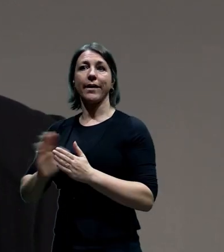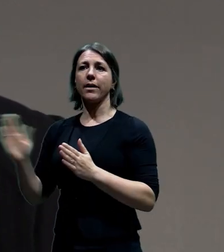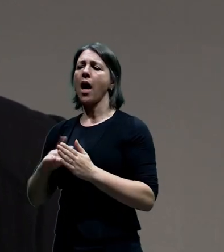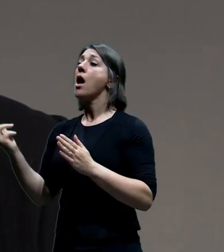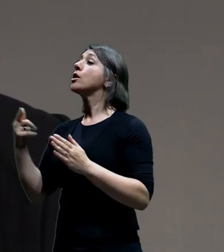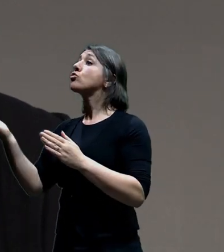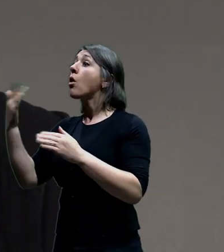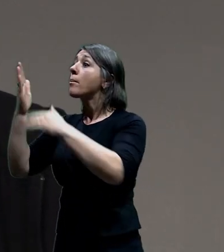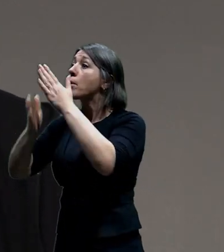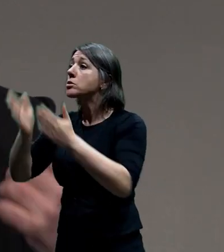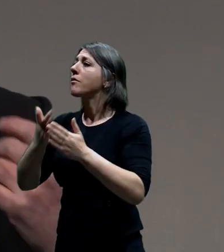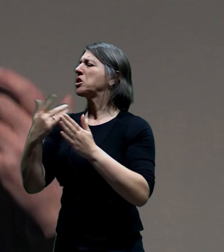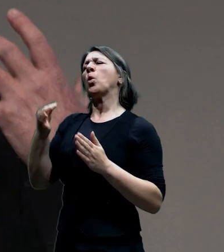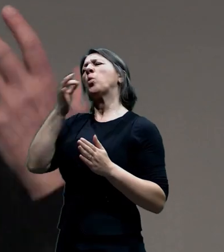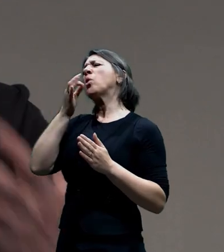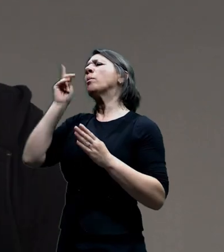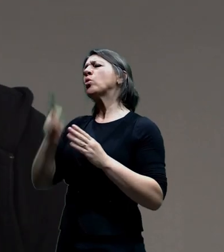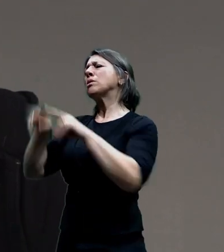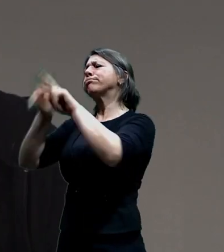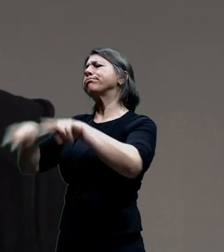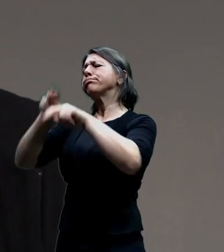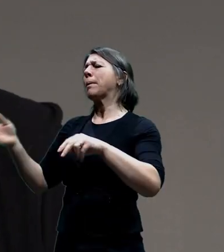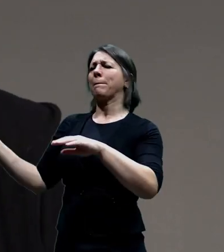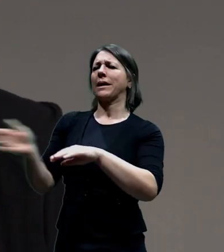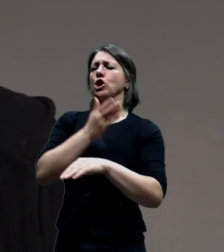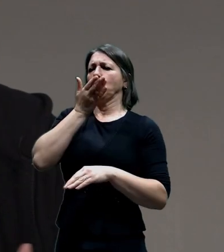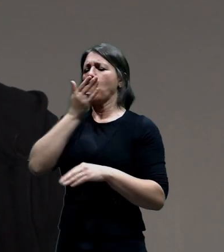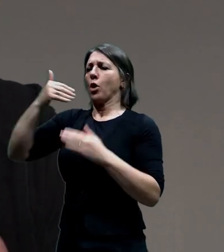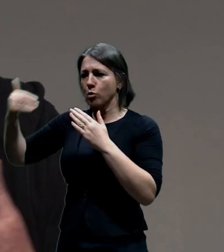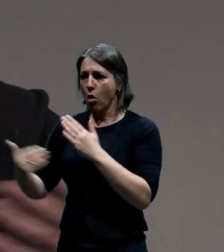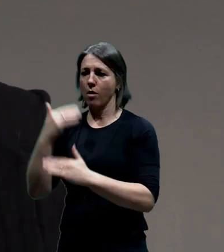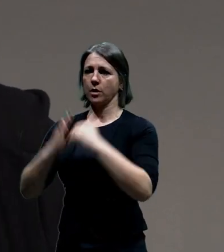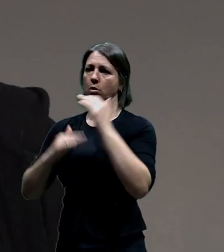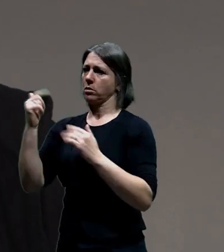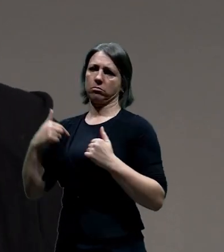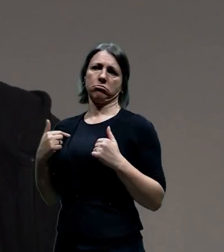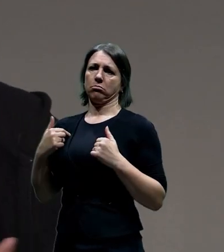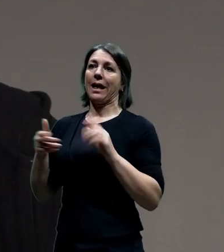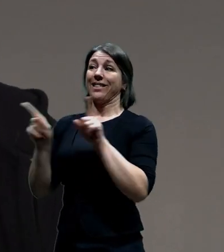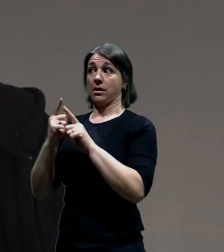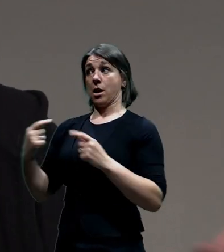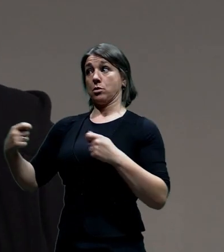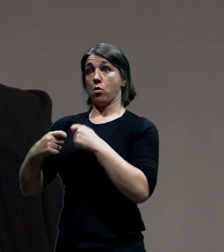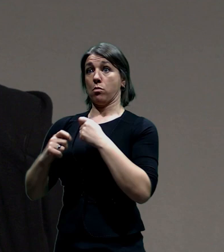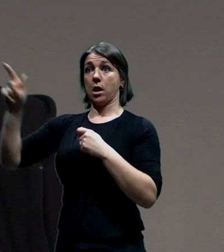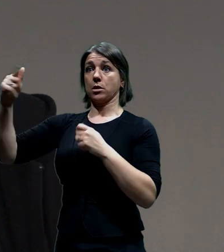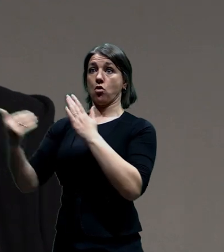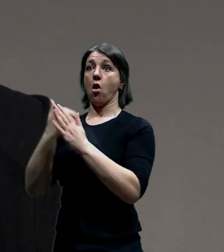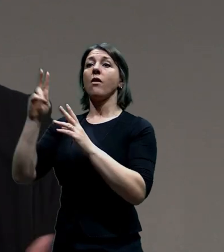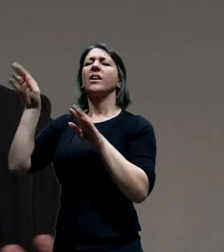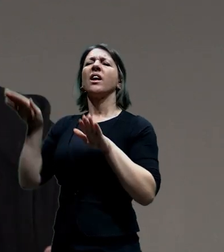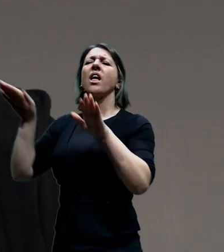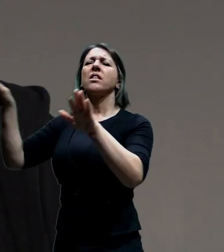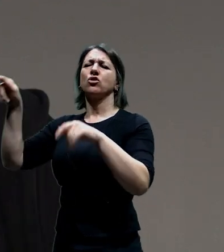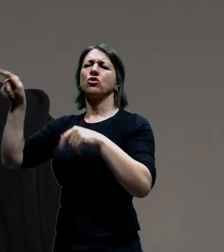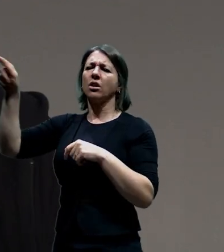zboří. Byli jsme potom třeba teď, spolupracujeme aktuálně na letišti, je tam docela složitý jako předprostor toho letiště,